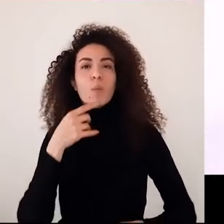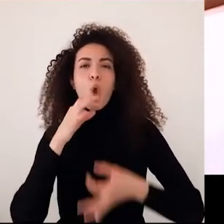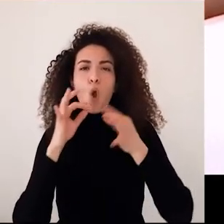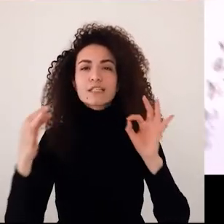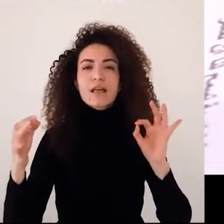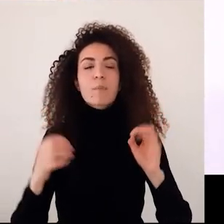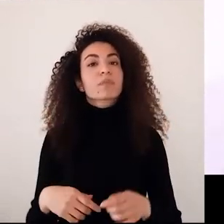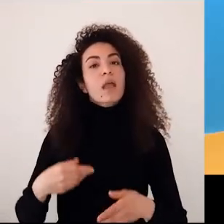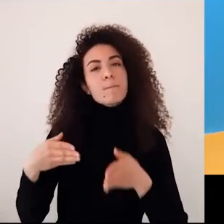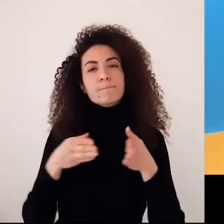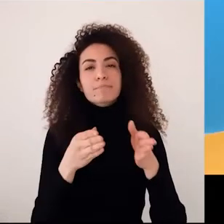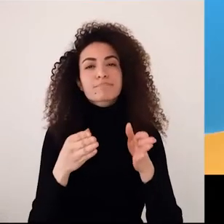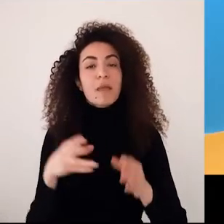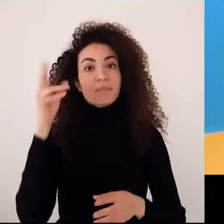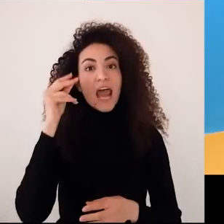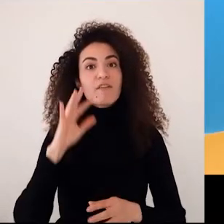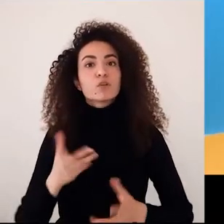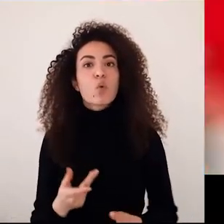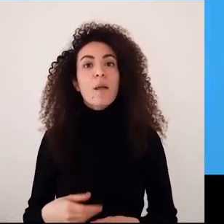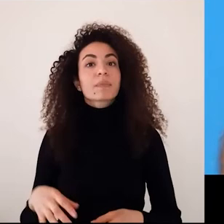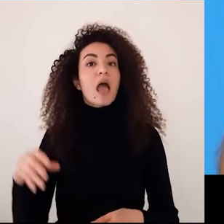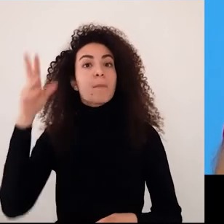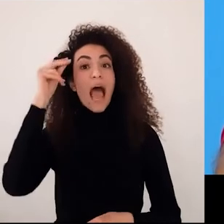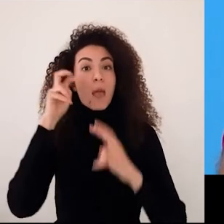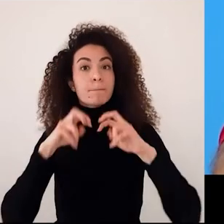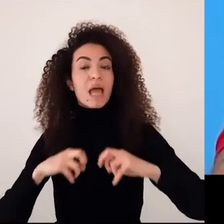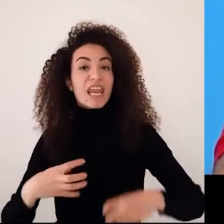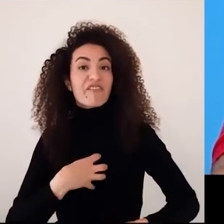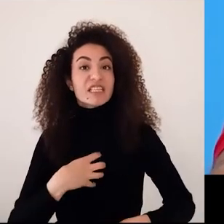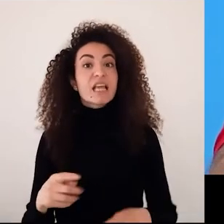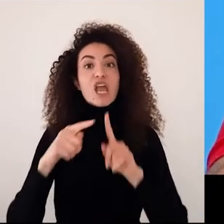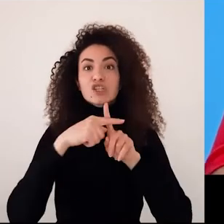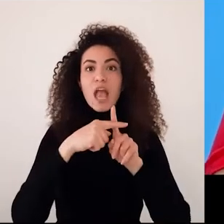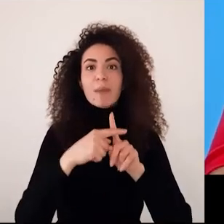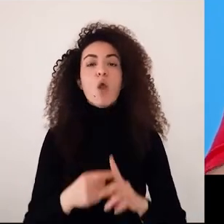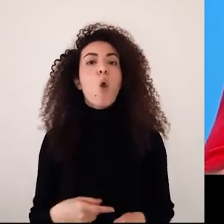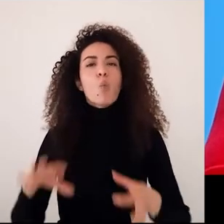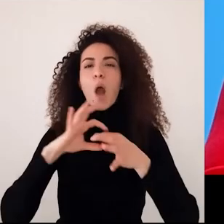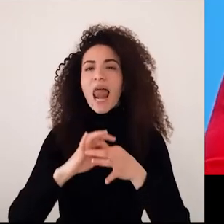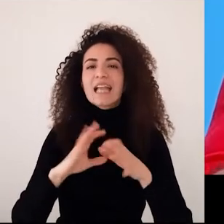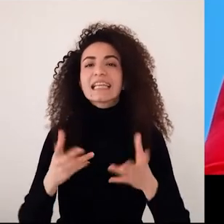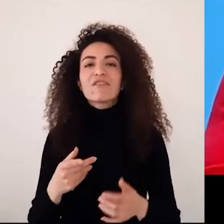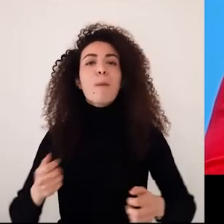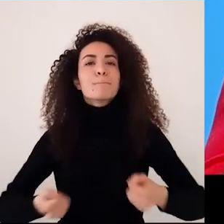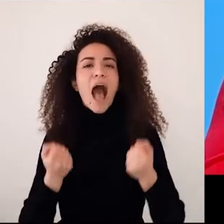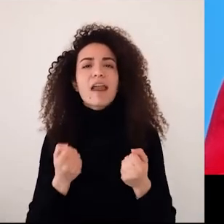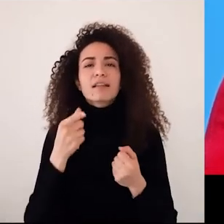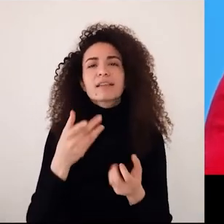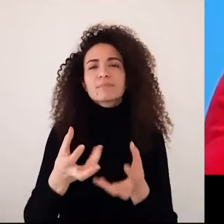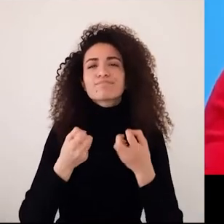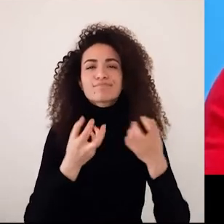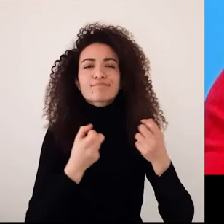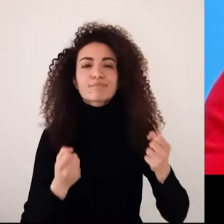والأدوات العملية المستوحات من علم النفس الإيجابي من أهم المدارس المعاصرة بالنمو الذاتي والعلاقية لتكتسبك كل